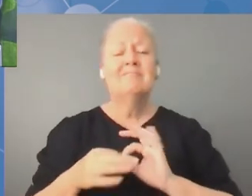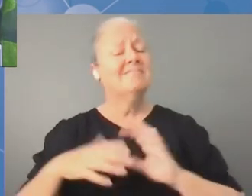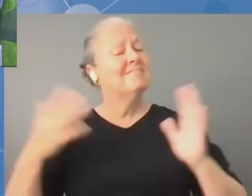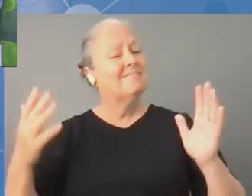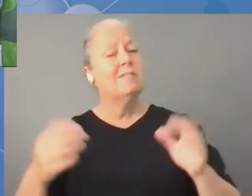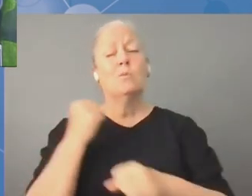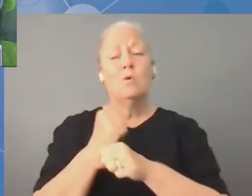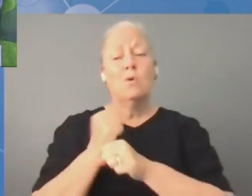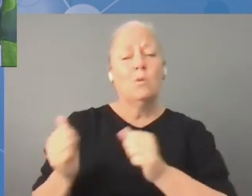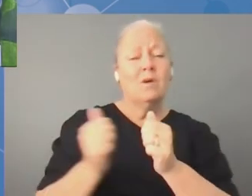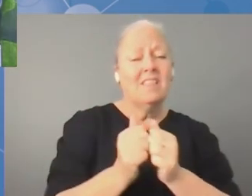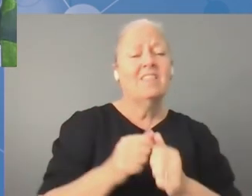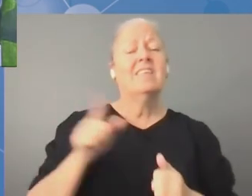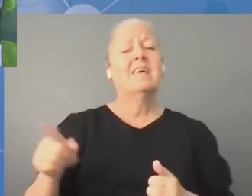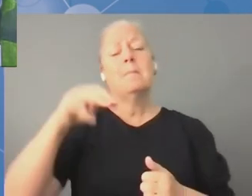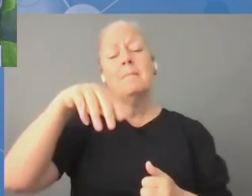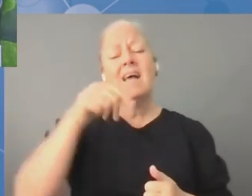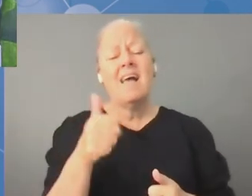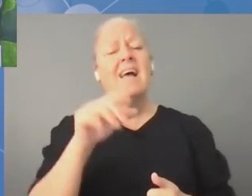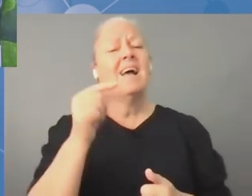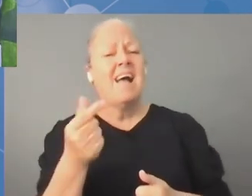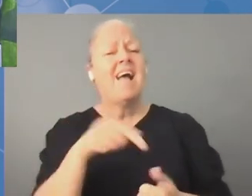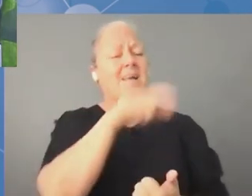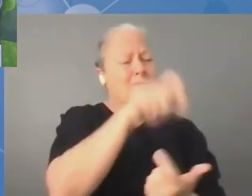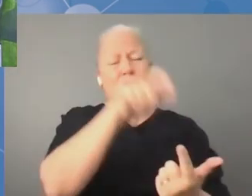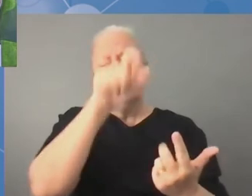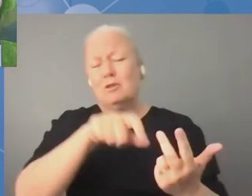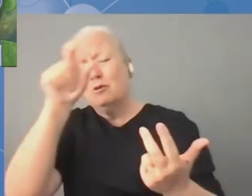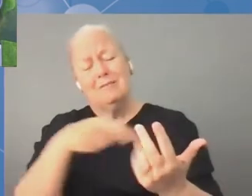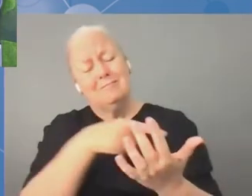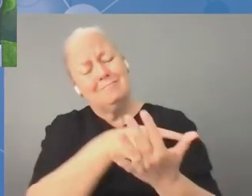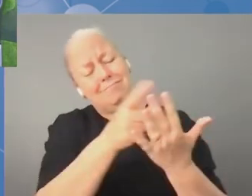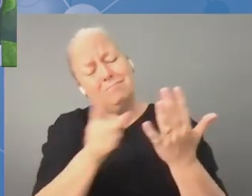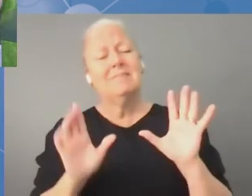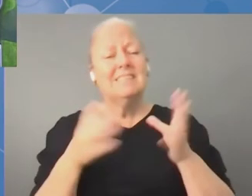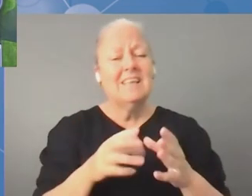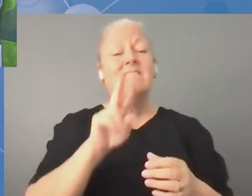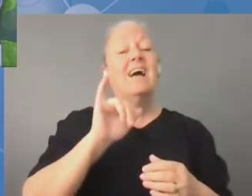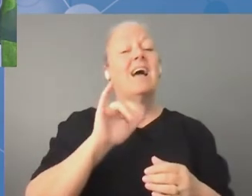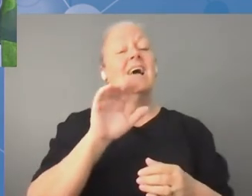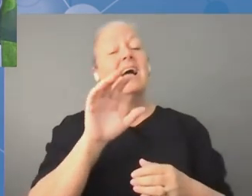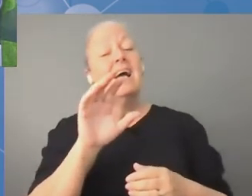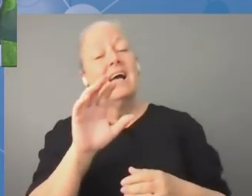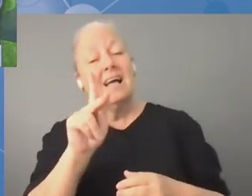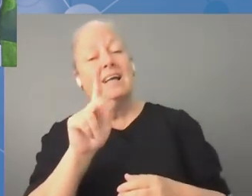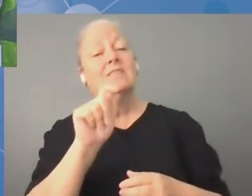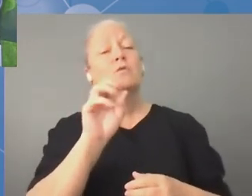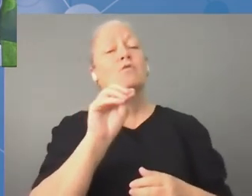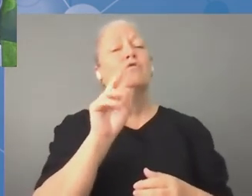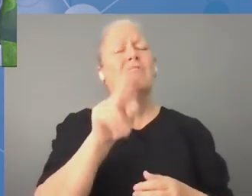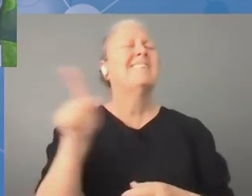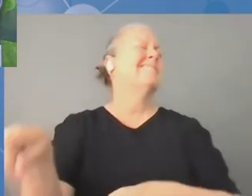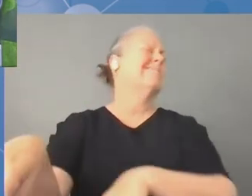gospodarzom, dziękuję Michałowi, Przemkowi, Annie, Krzysztofowi, Wiktorowi, całemu zespołowi. Byliście